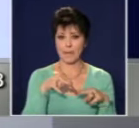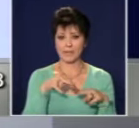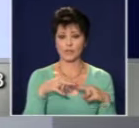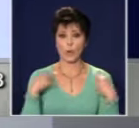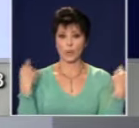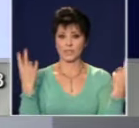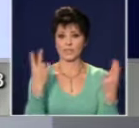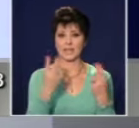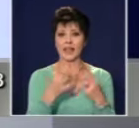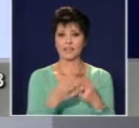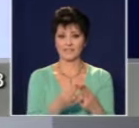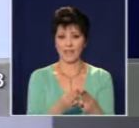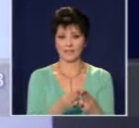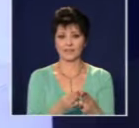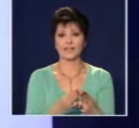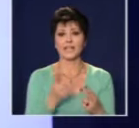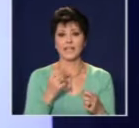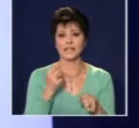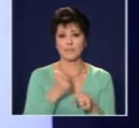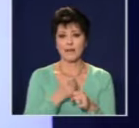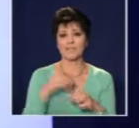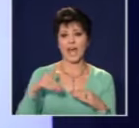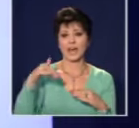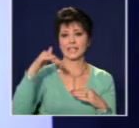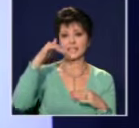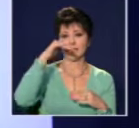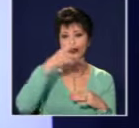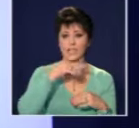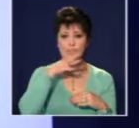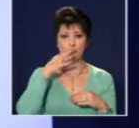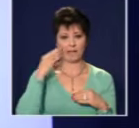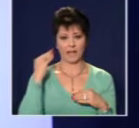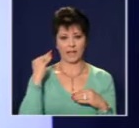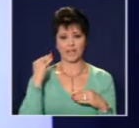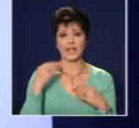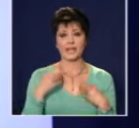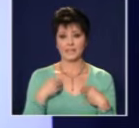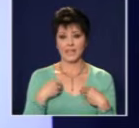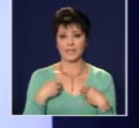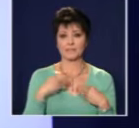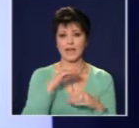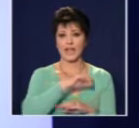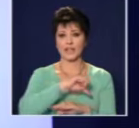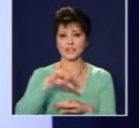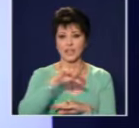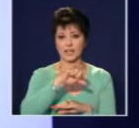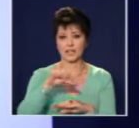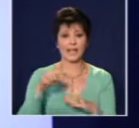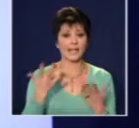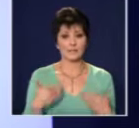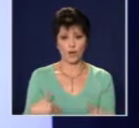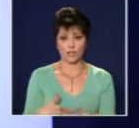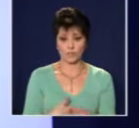стратегия за ускорен економически разтеж на България В него много точно ясно сме разчертали какво е необходимо за да се случи